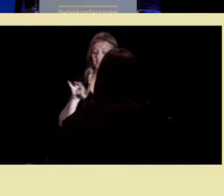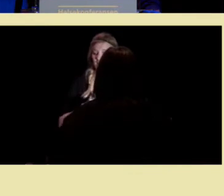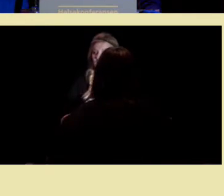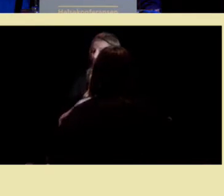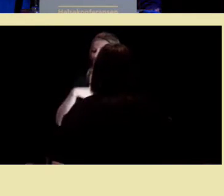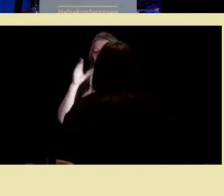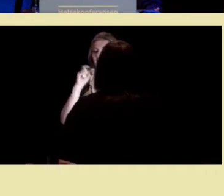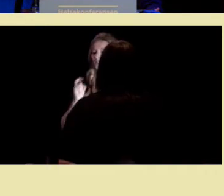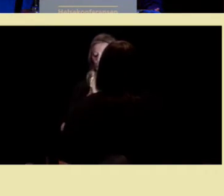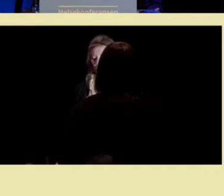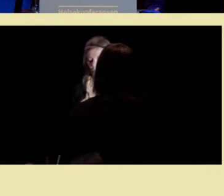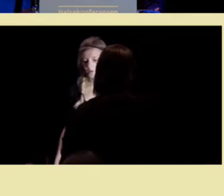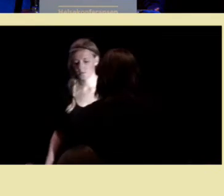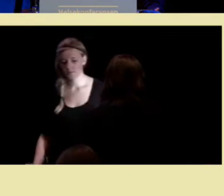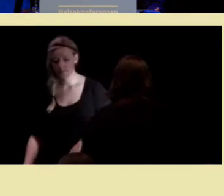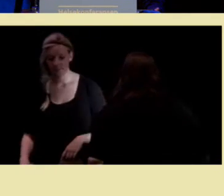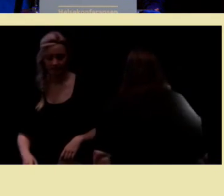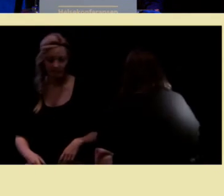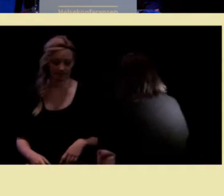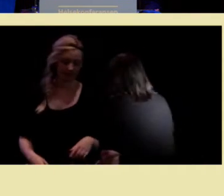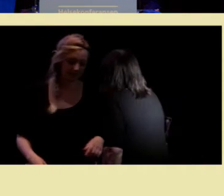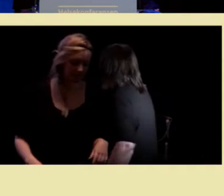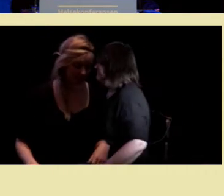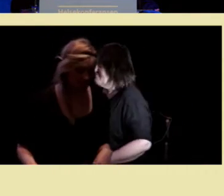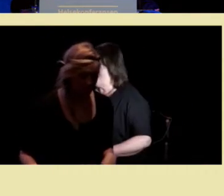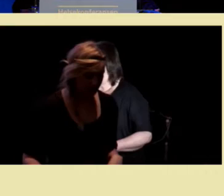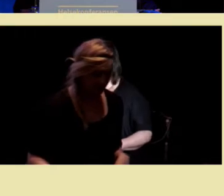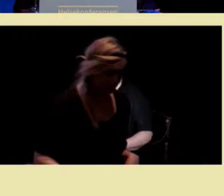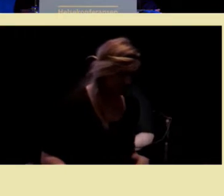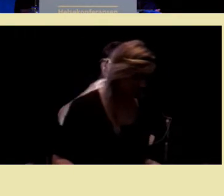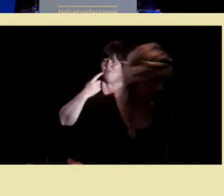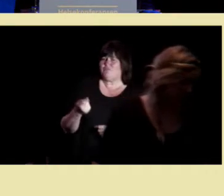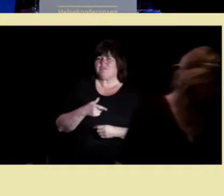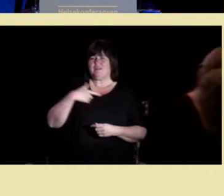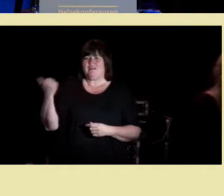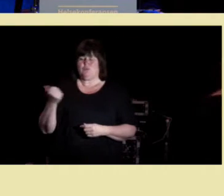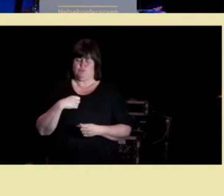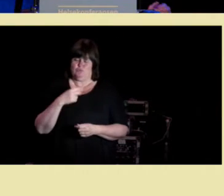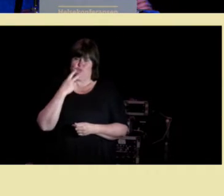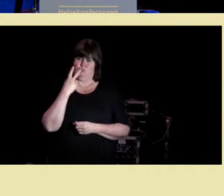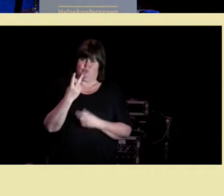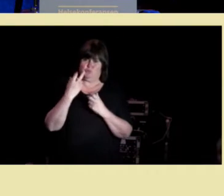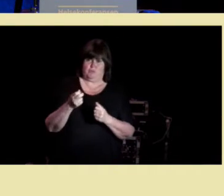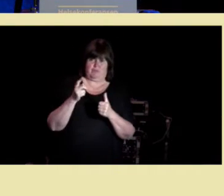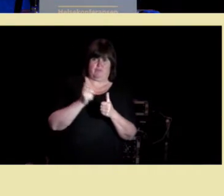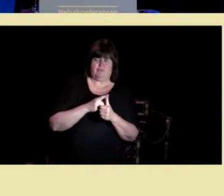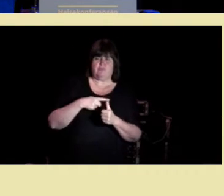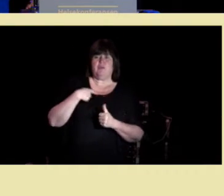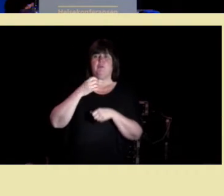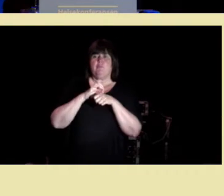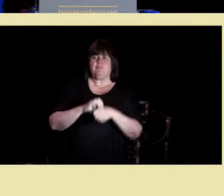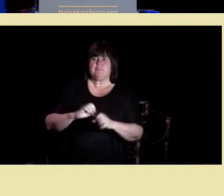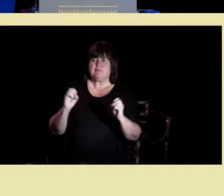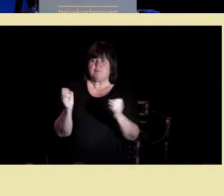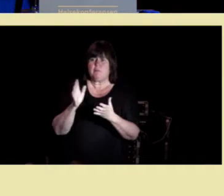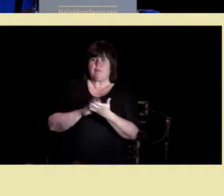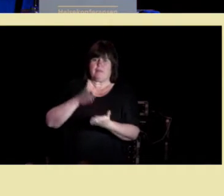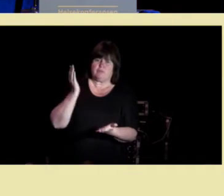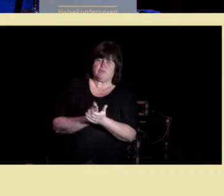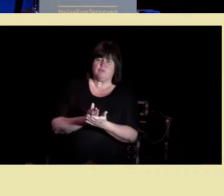Og hva forteller dette oss? Vel, to ting. For det første, at pasientmedvikning ved beslutninger, altså